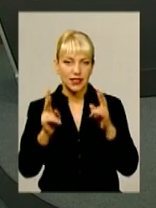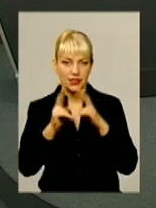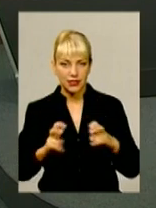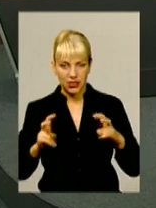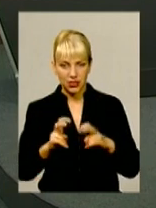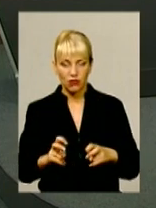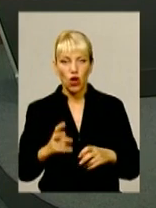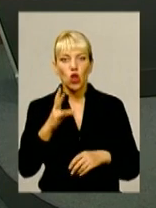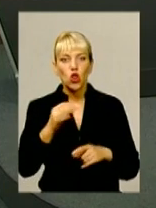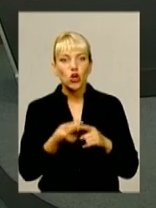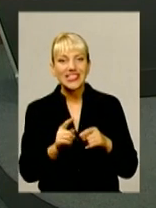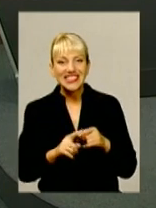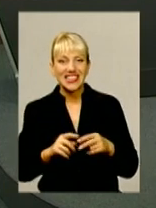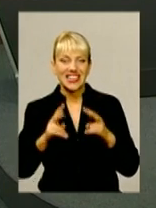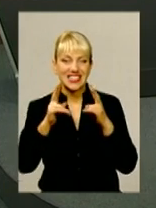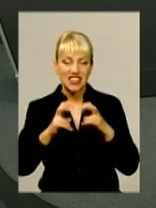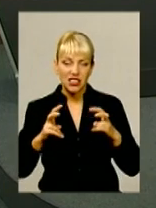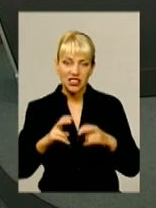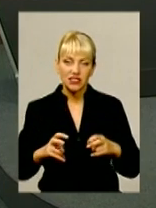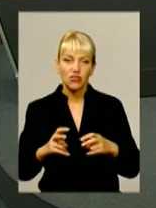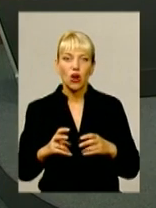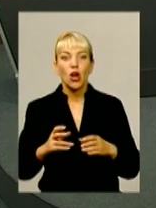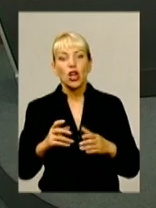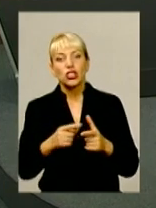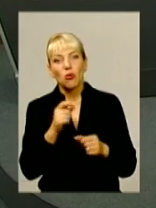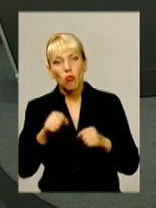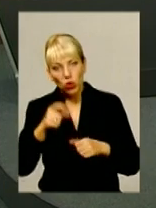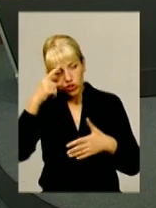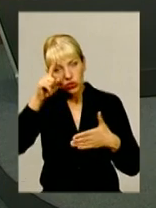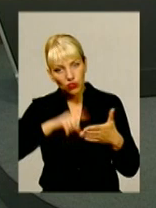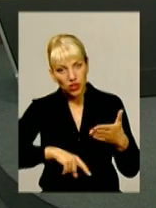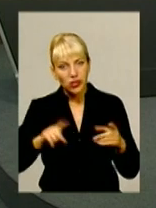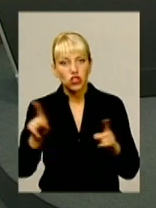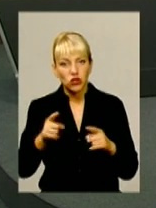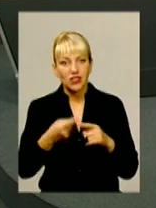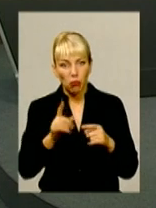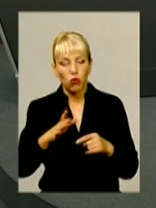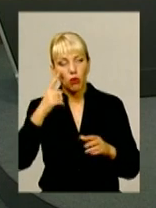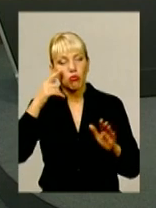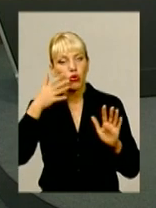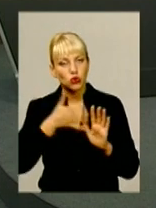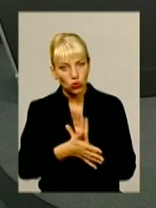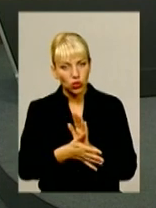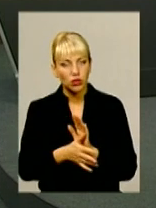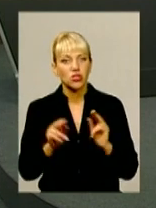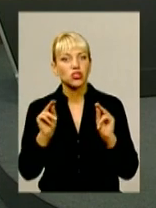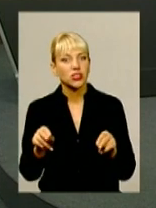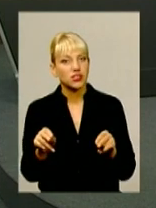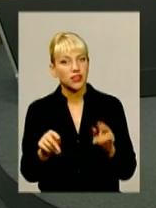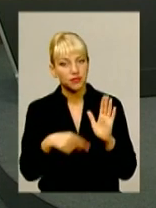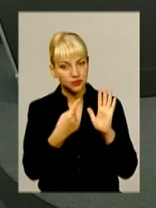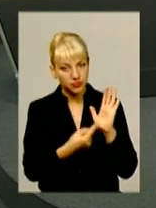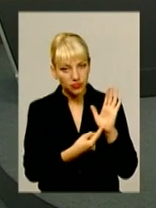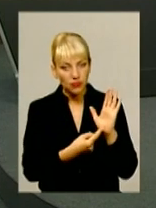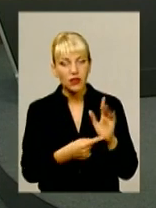сумніватися в тому, що воно буде чесним, прозорим, відкритим для громадськості? Звичайно, на жаль, можемо. Чому? Тому що буквально в